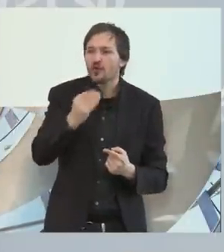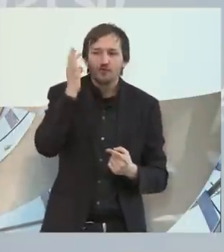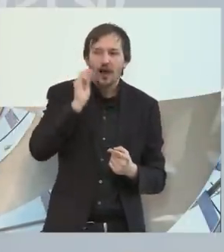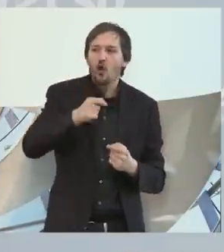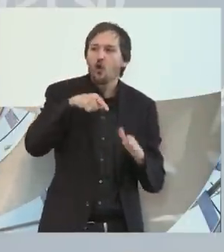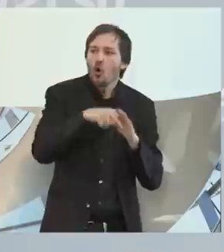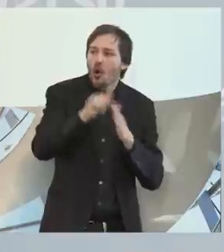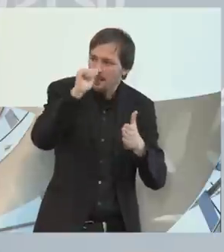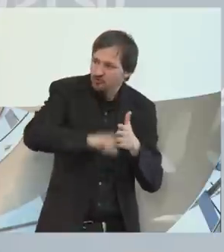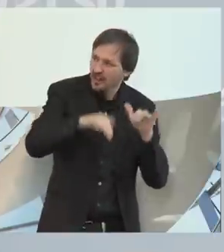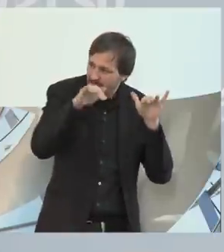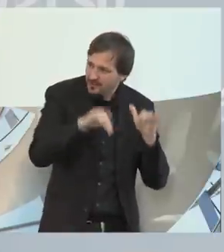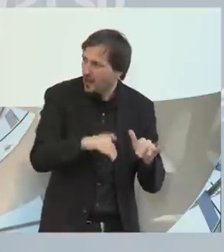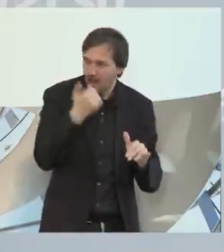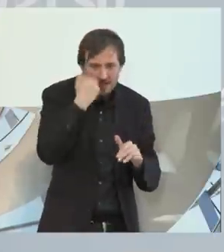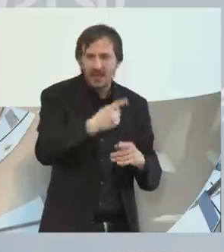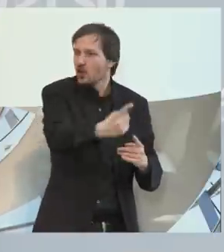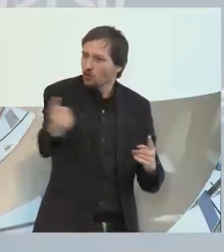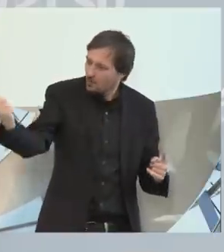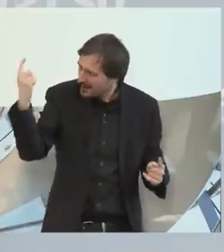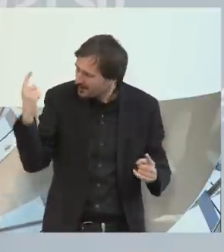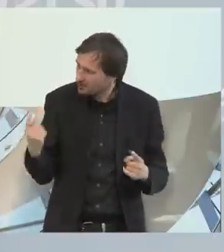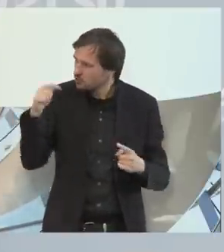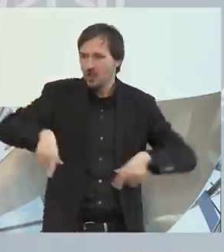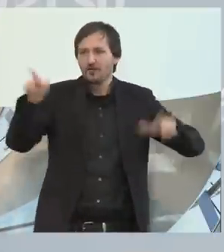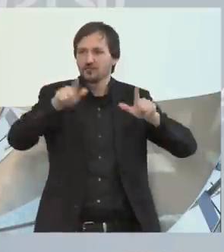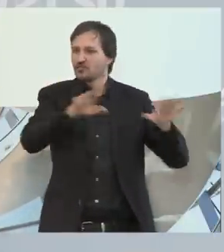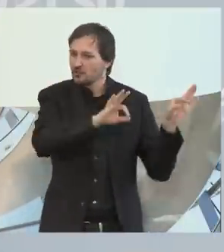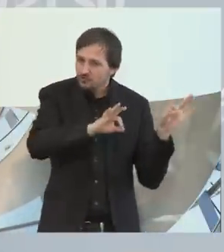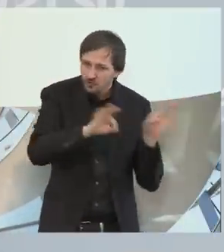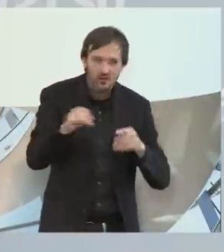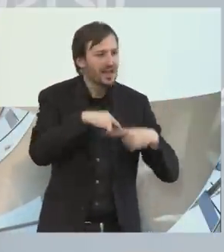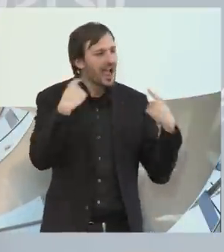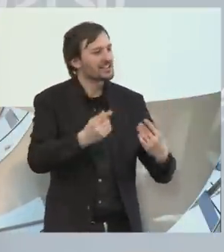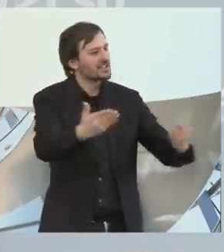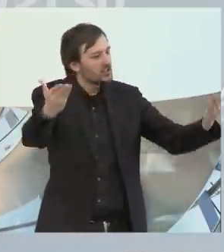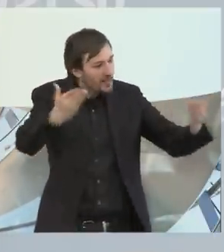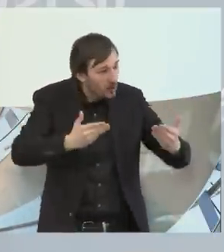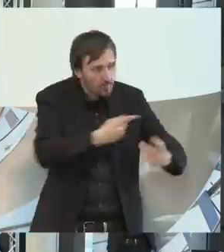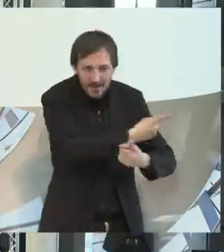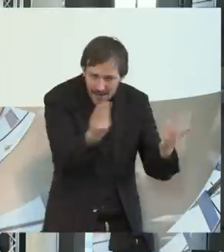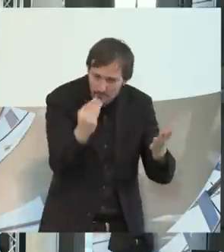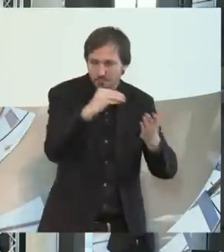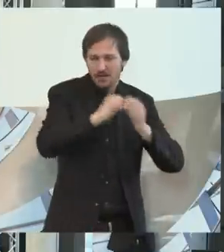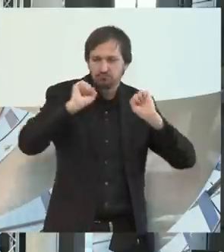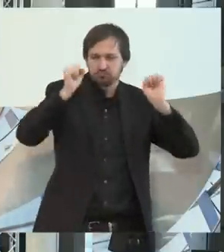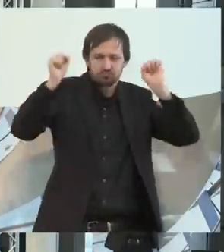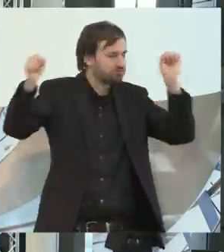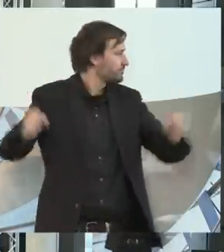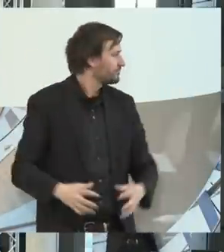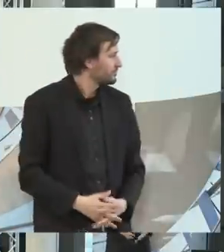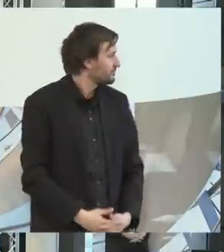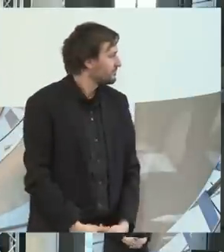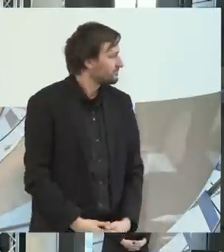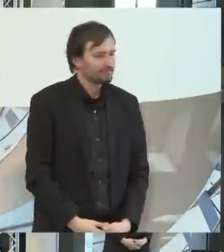Sie da sind. Kommen Sie auf das Podium, führen Sie uns durch die Veranstaltung. Herzlich willkommen, allen Mitschreitern. Applaus